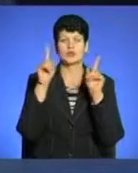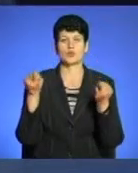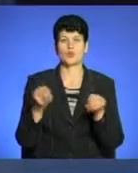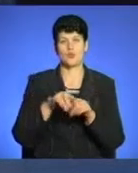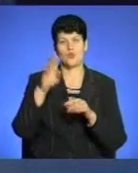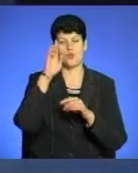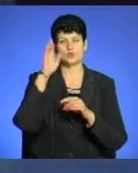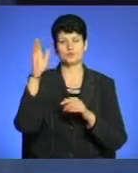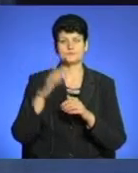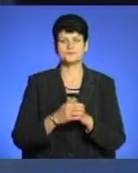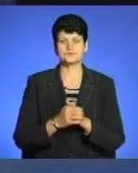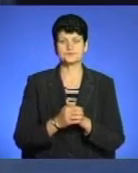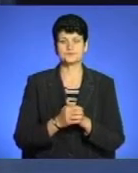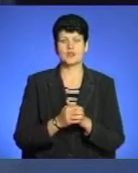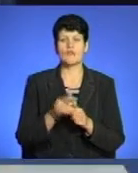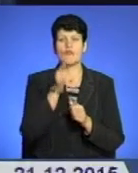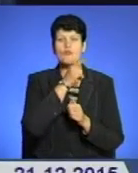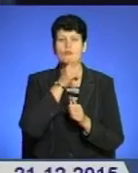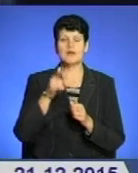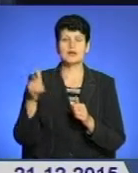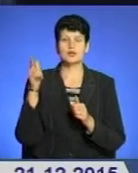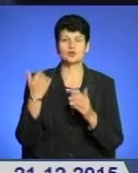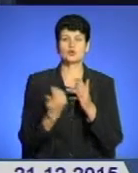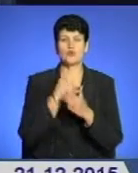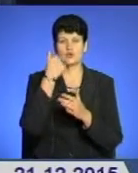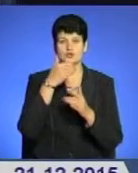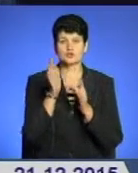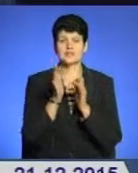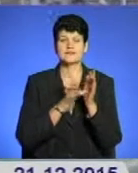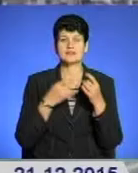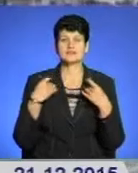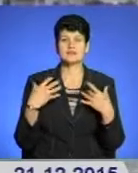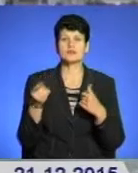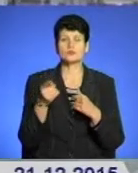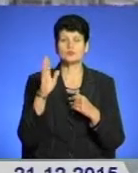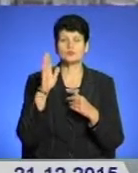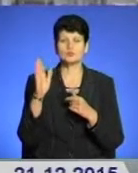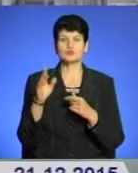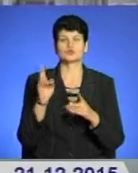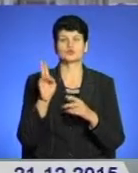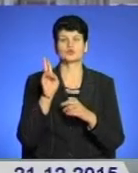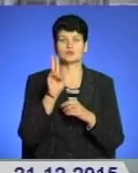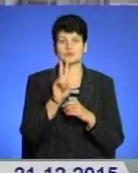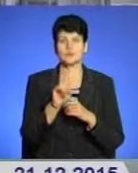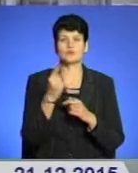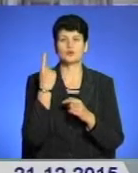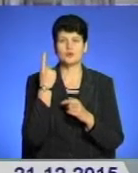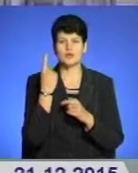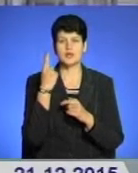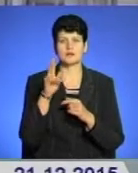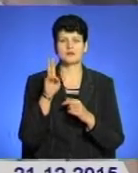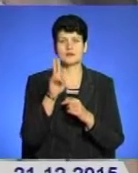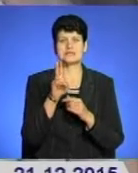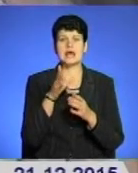У періоду новорічно-різняних свят Тернополем курсуватиме нічний громадський транспорт. Тролейбуси їздитимуть по одній одиниці транспорту